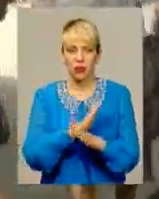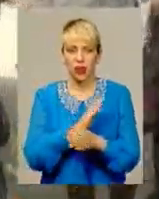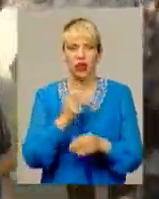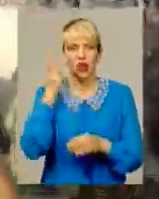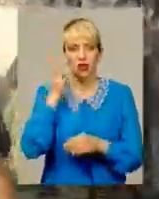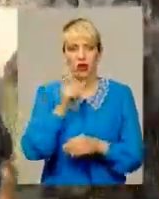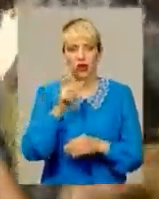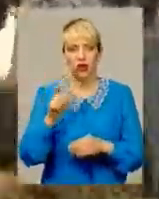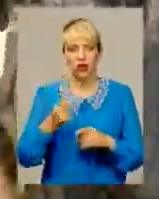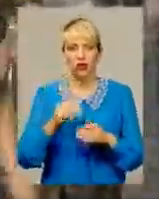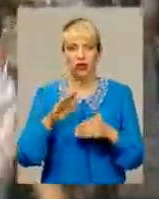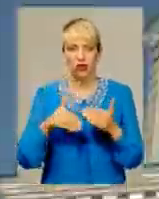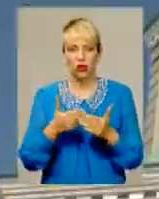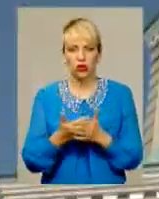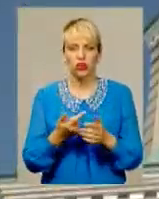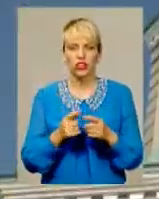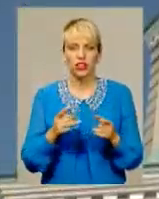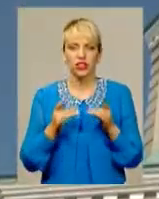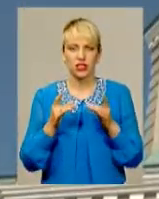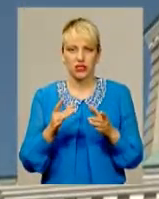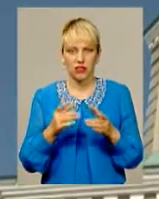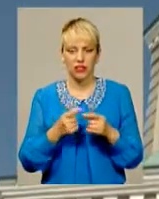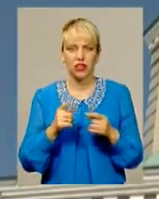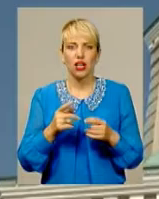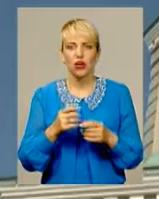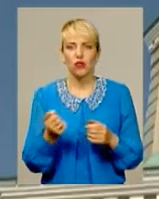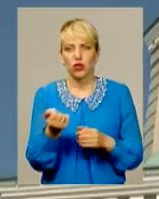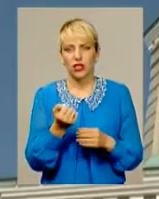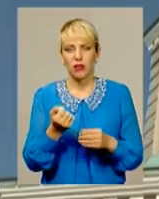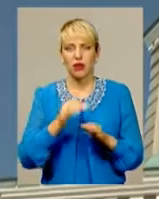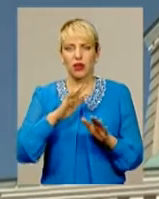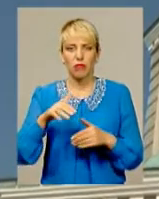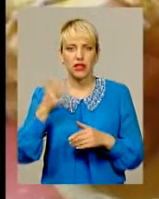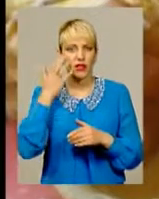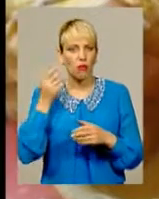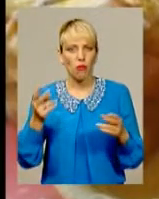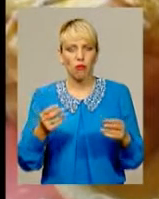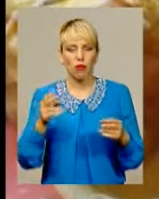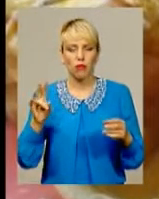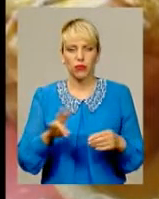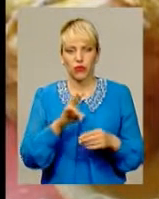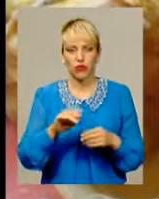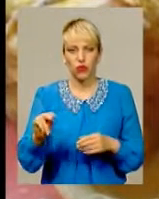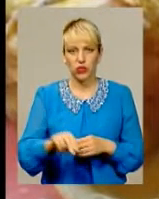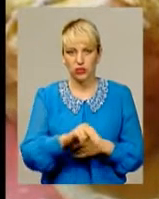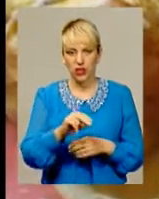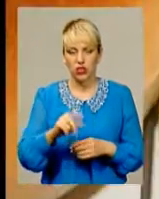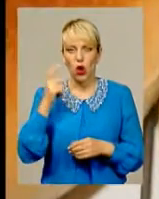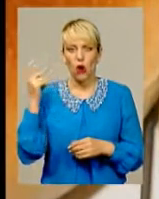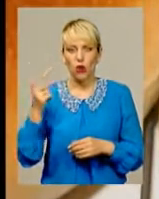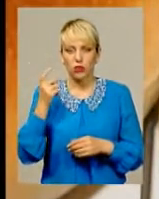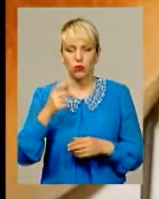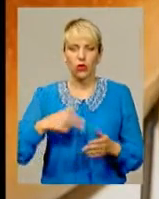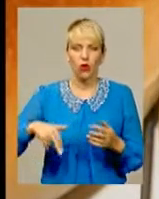свято дотримуються народних звичаїв. До прикладу, після освячення плодів у церкві, господар з освяченою свічкою обходить